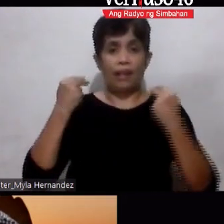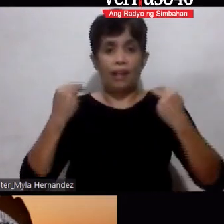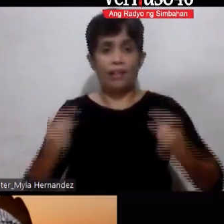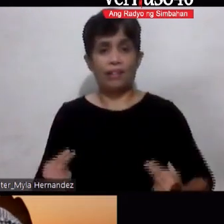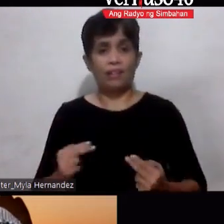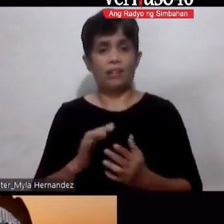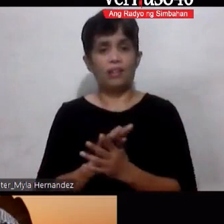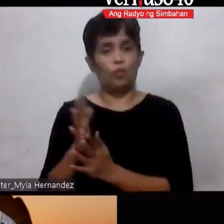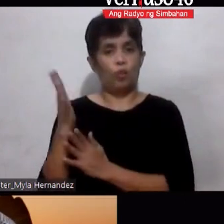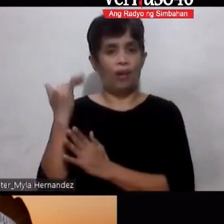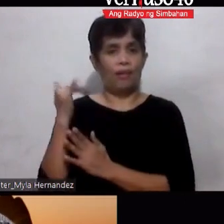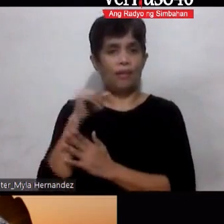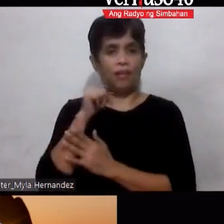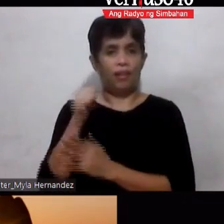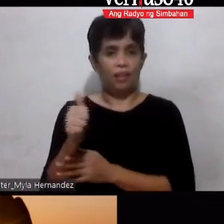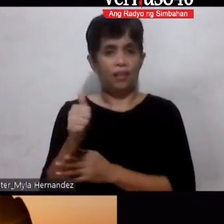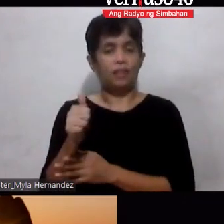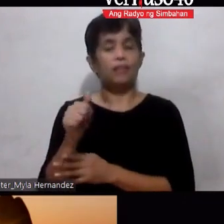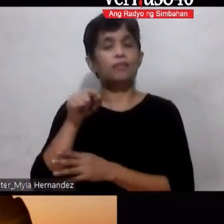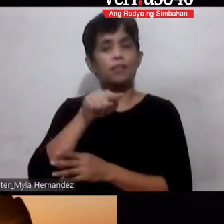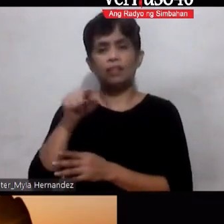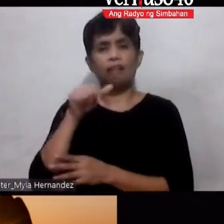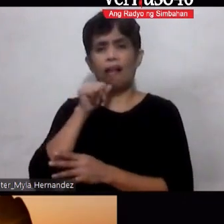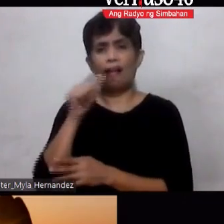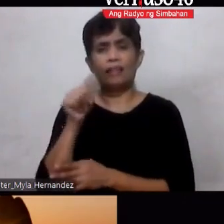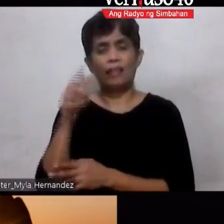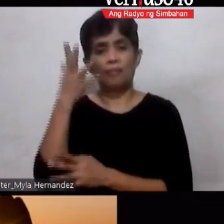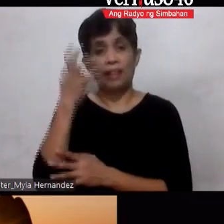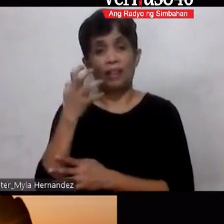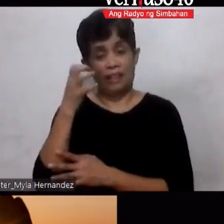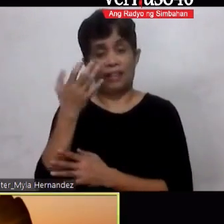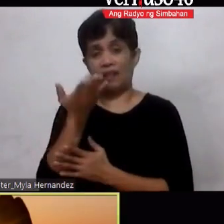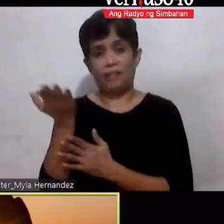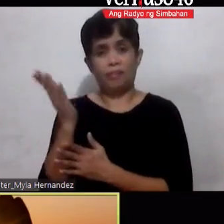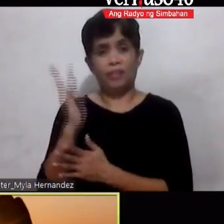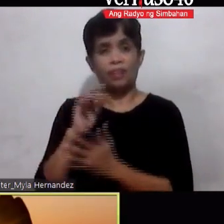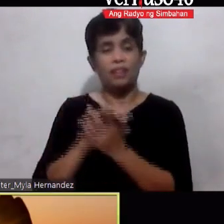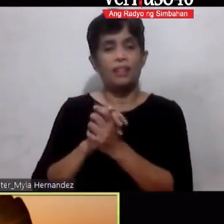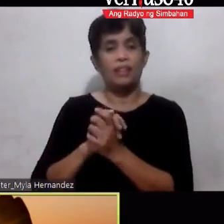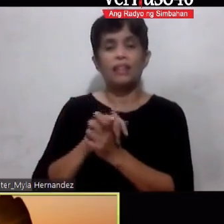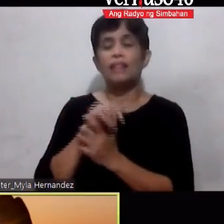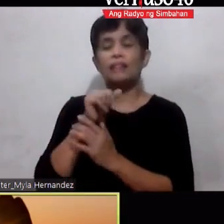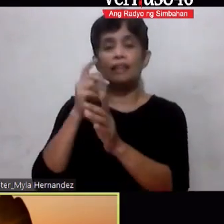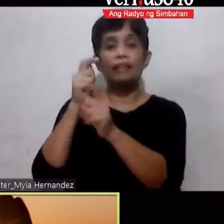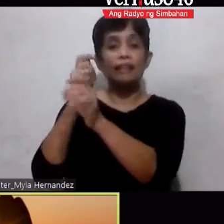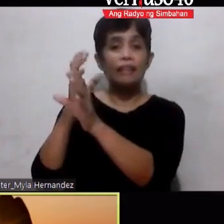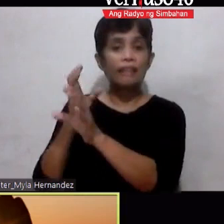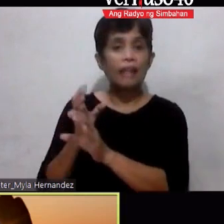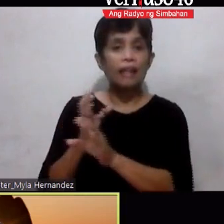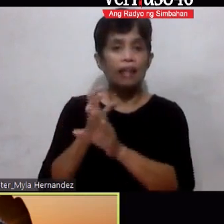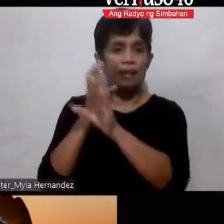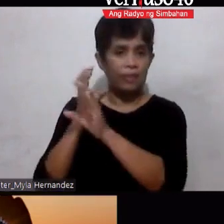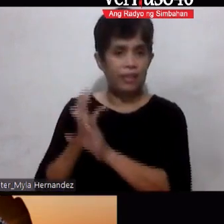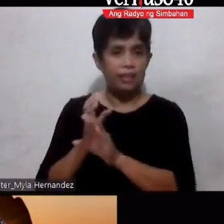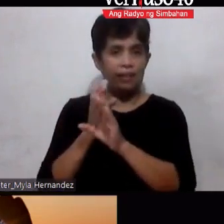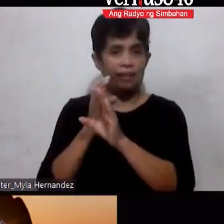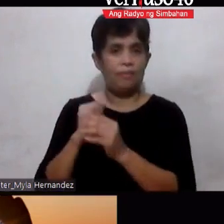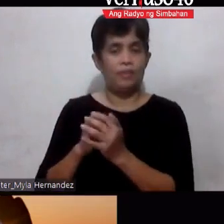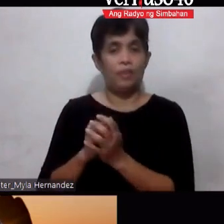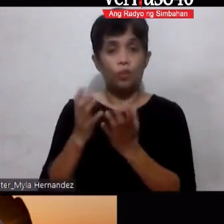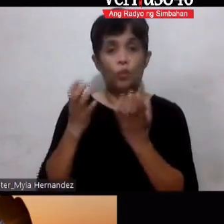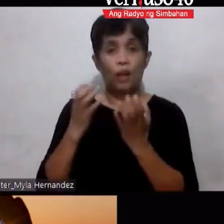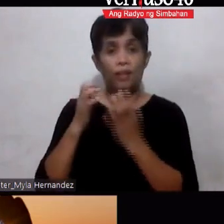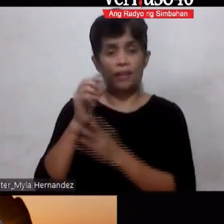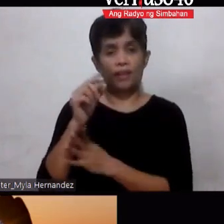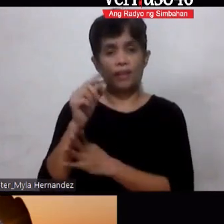Why not Okay Hindi yan pang sesermon Hindi yan pang aasar Okay It's caring Okay It's caring And I want to